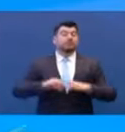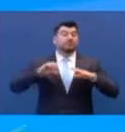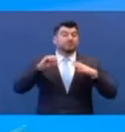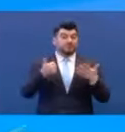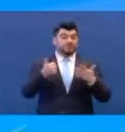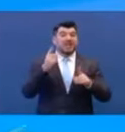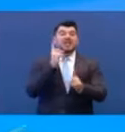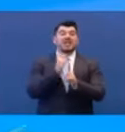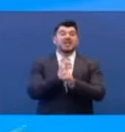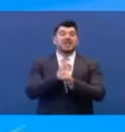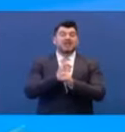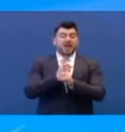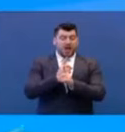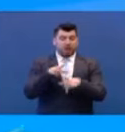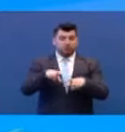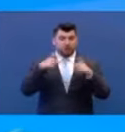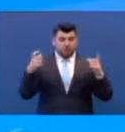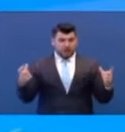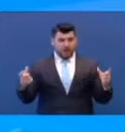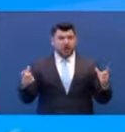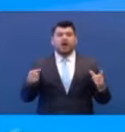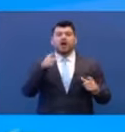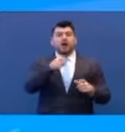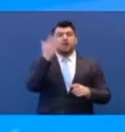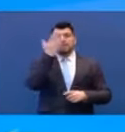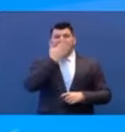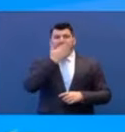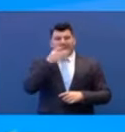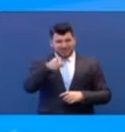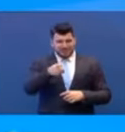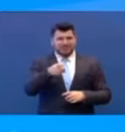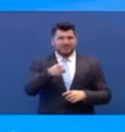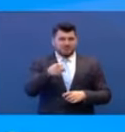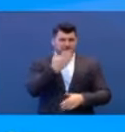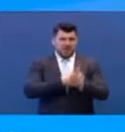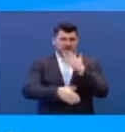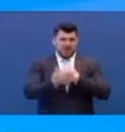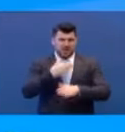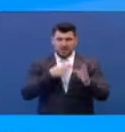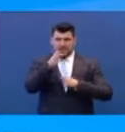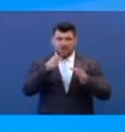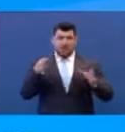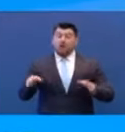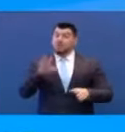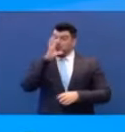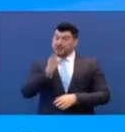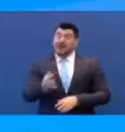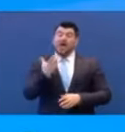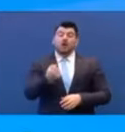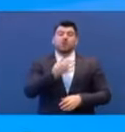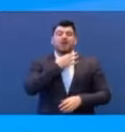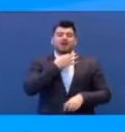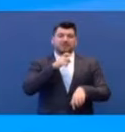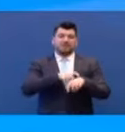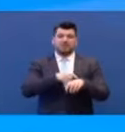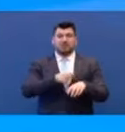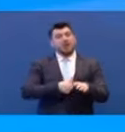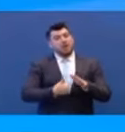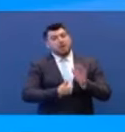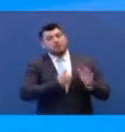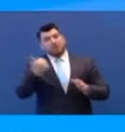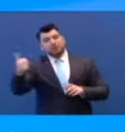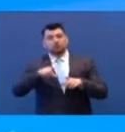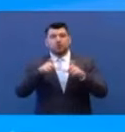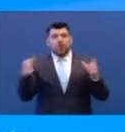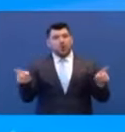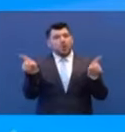με τα ειδικά σχολεία οι μαθητές που φοιτούν στα σχολεία αυτά έχουν ιδιαίτερη ανάγκη να βρεθούν εκ νέου στο περιβάλλον του σχολείου τους με